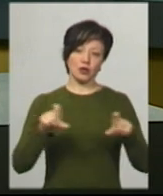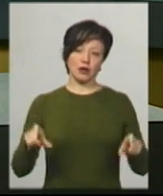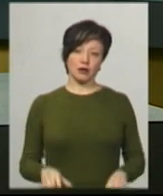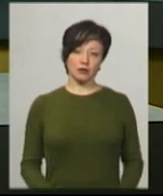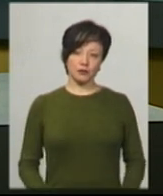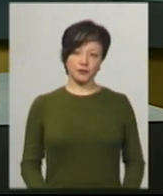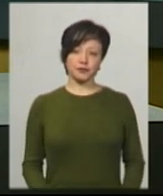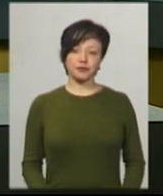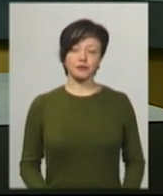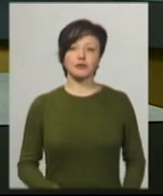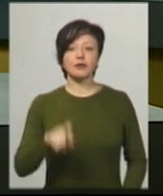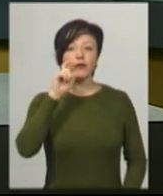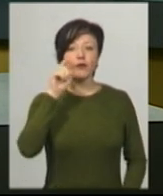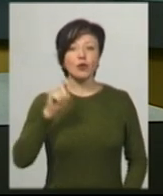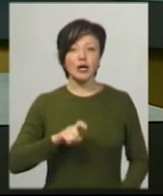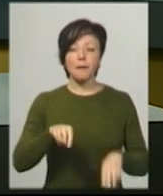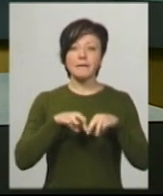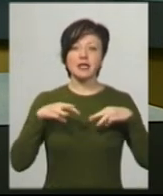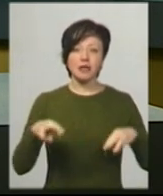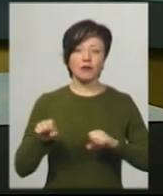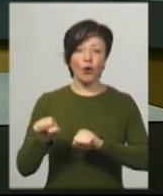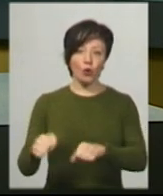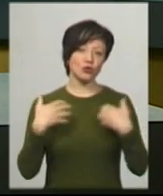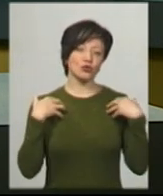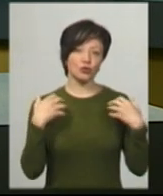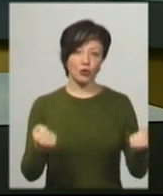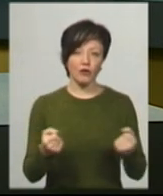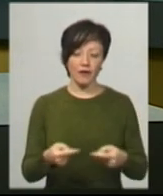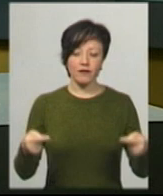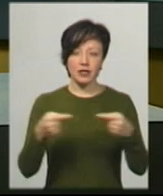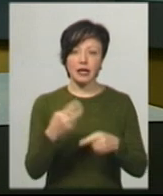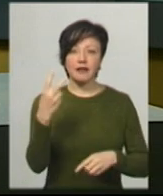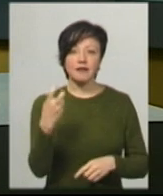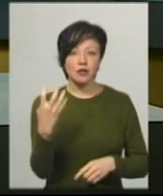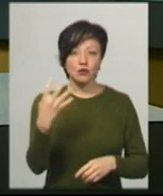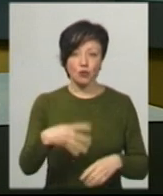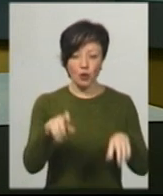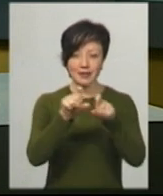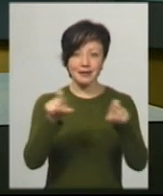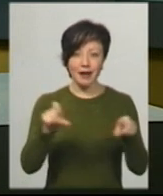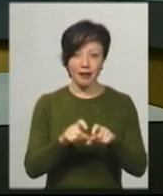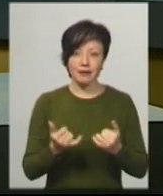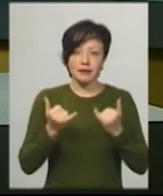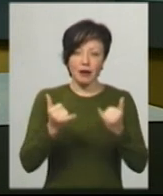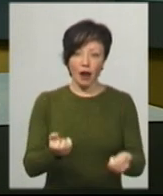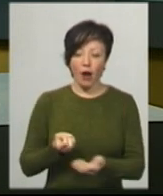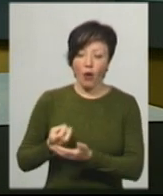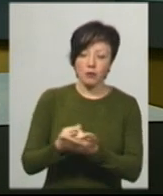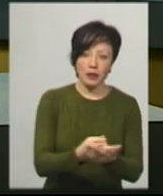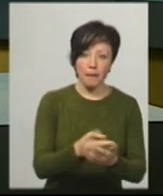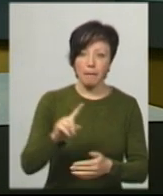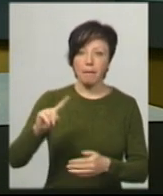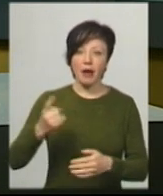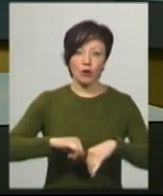Крупко. Нагадаємо, в Україні Міністерство охорони здоров'я визначило 240 заходів для госпіталізації першої хвилі